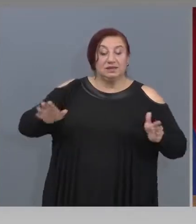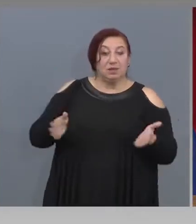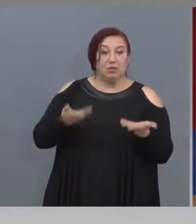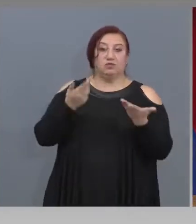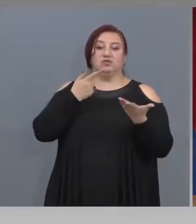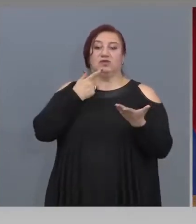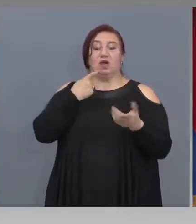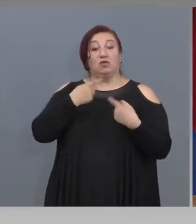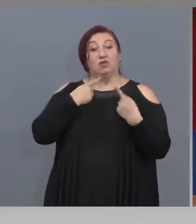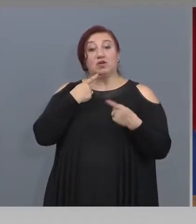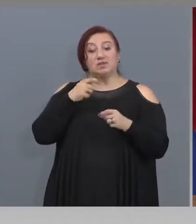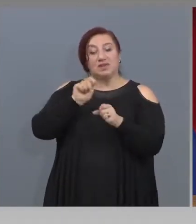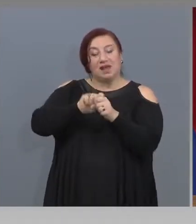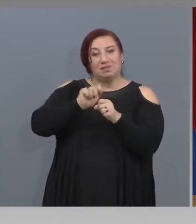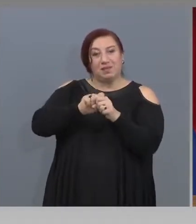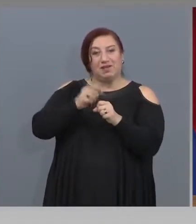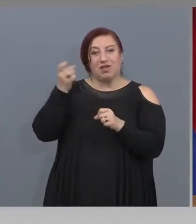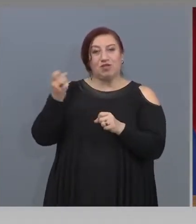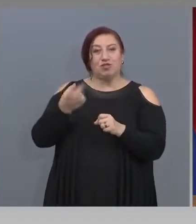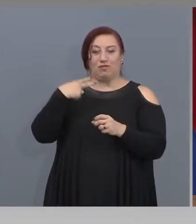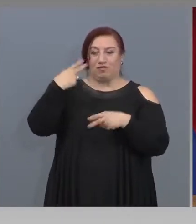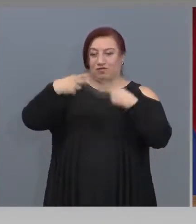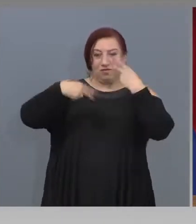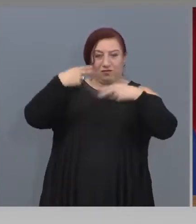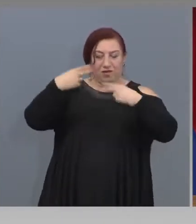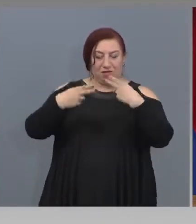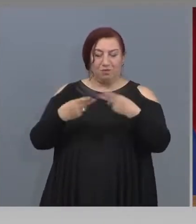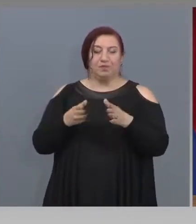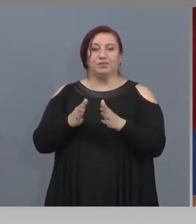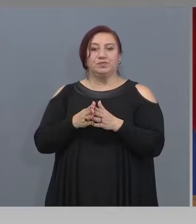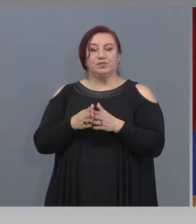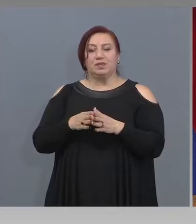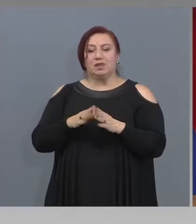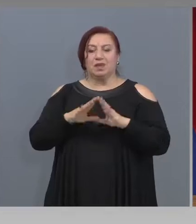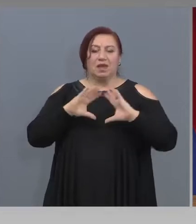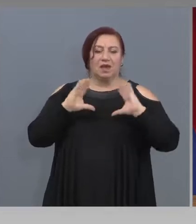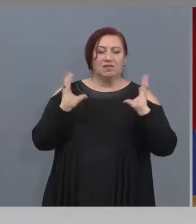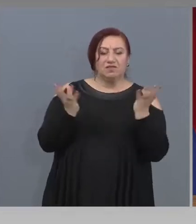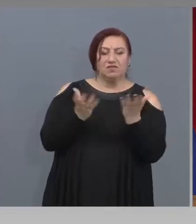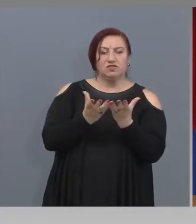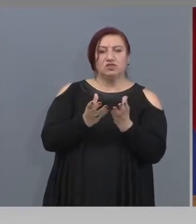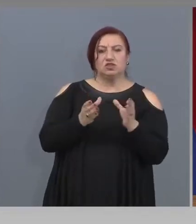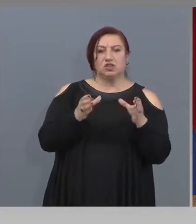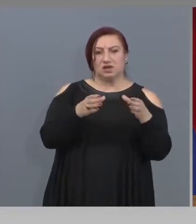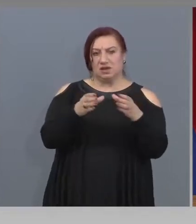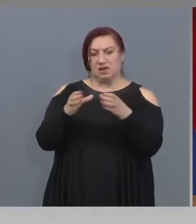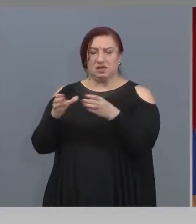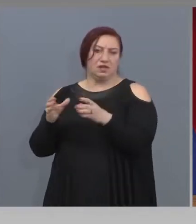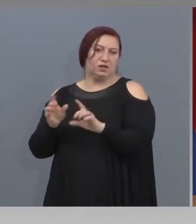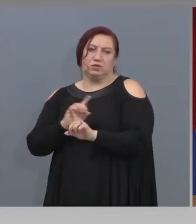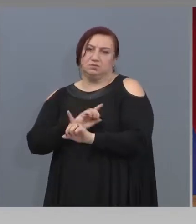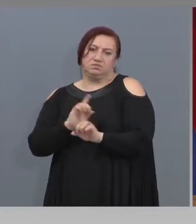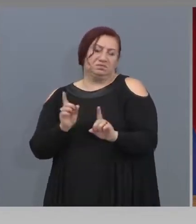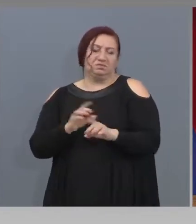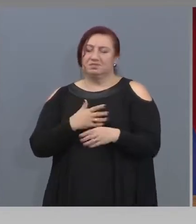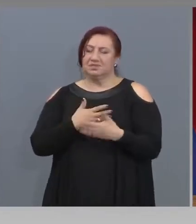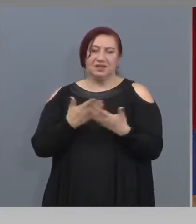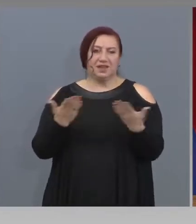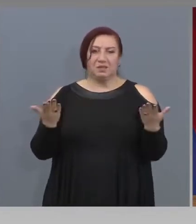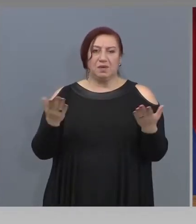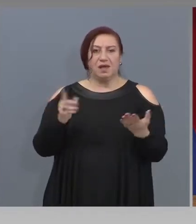производство имам предвид. Във всички сектори няма